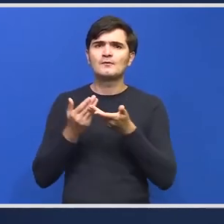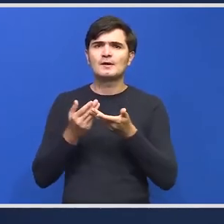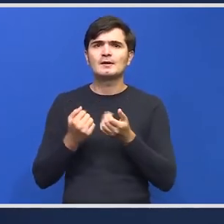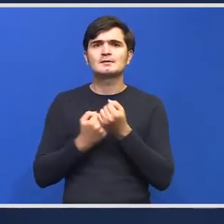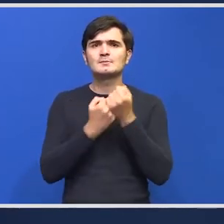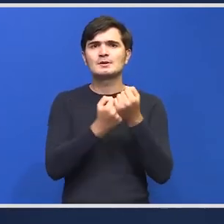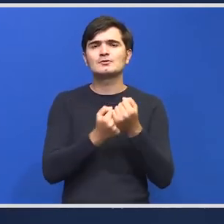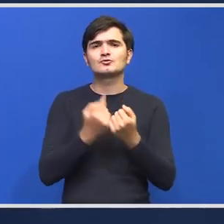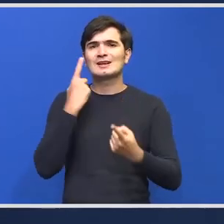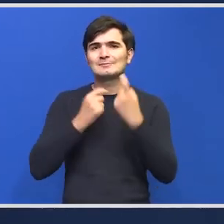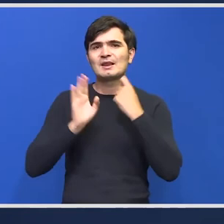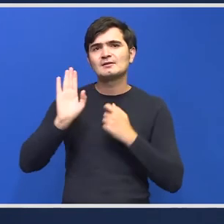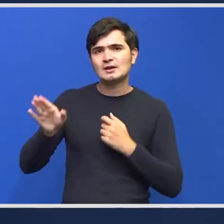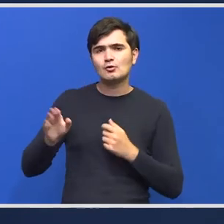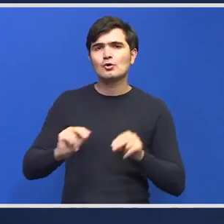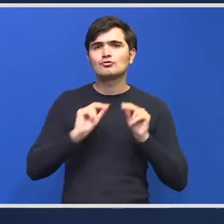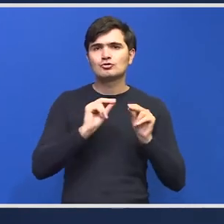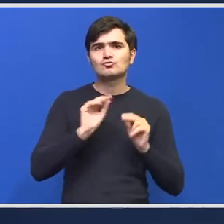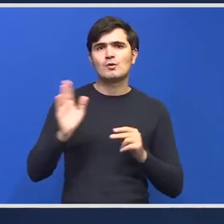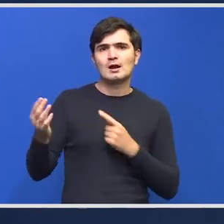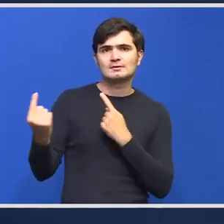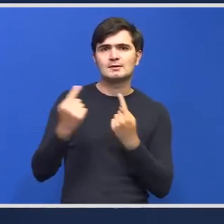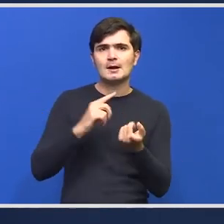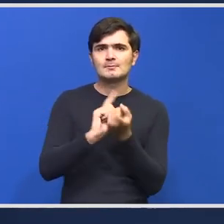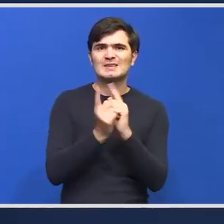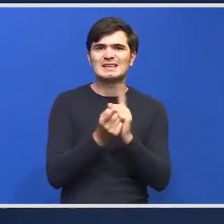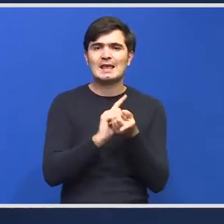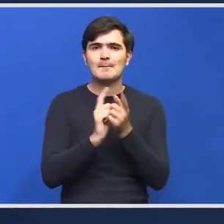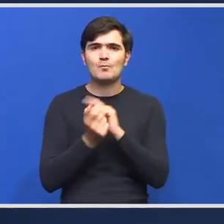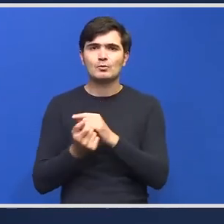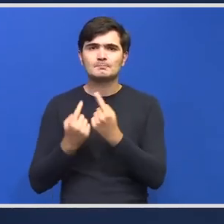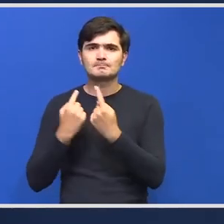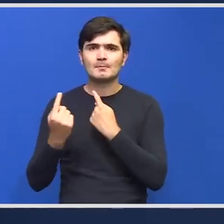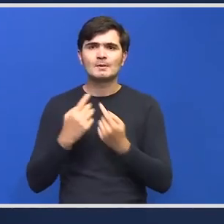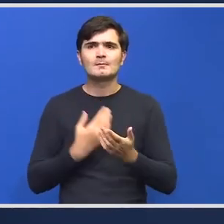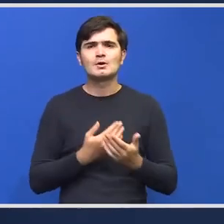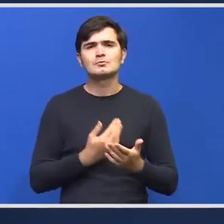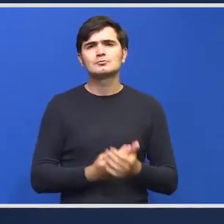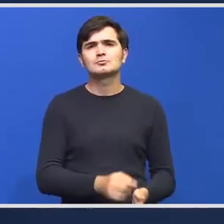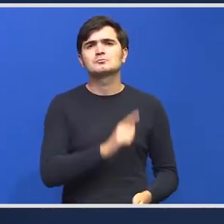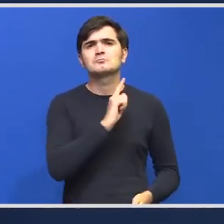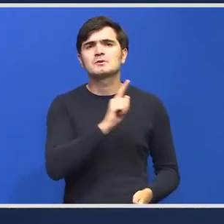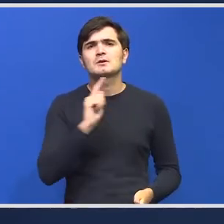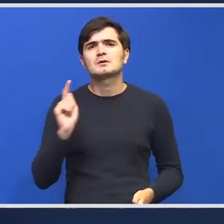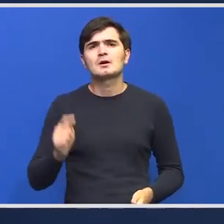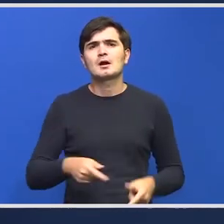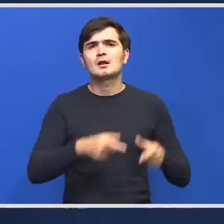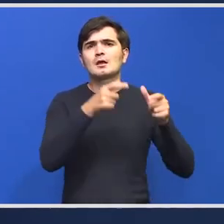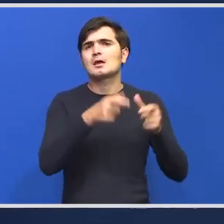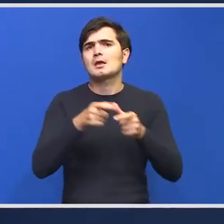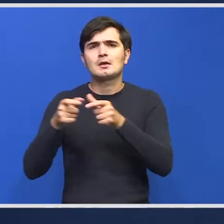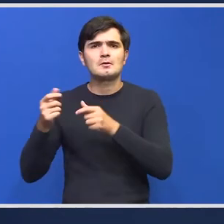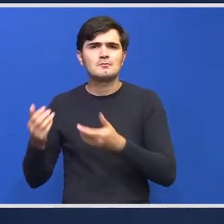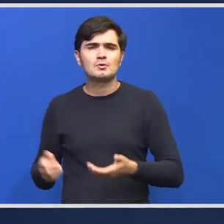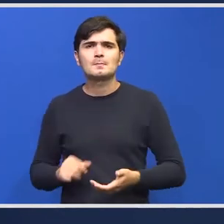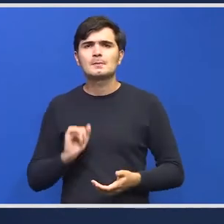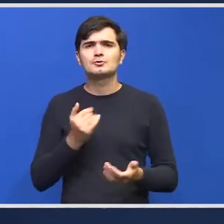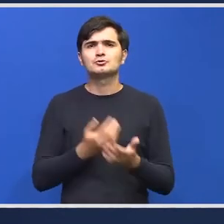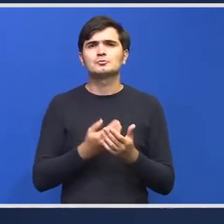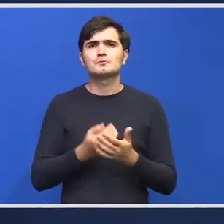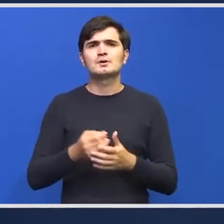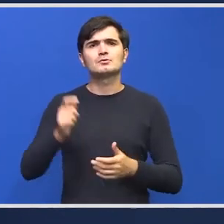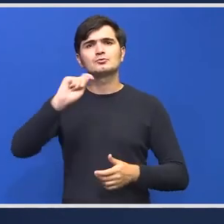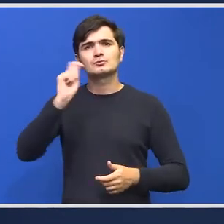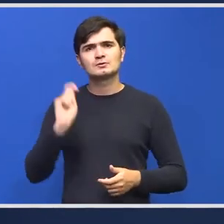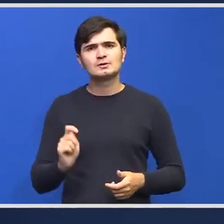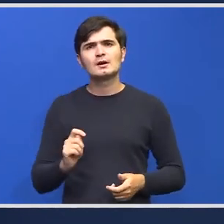la schimburi de experiență pentru fiecare dintre aceste echipe inclusiv din țări care s